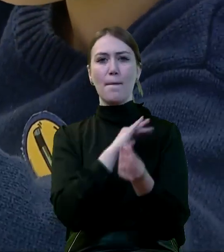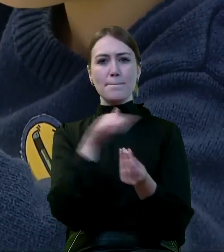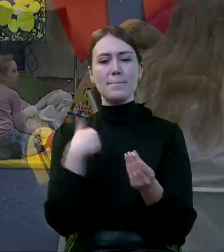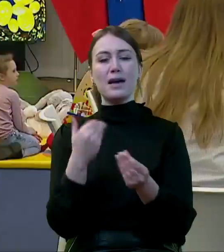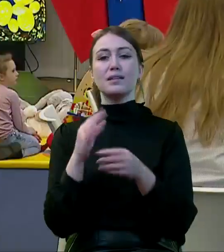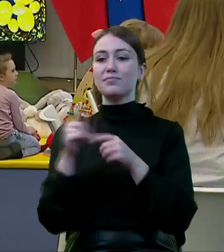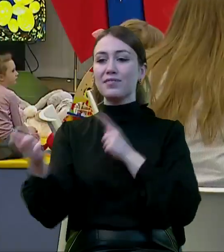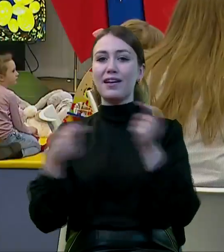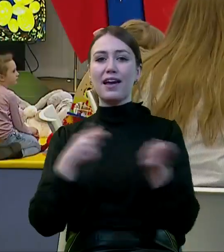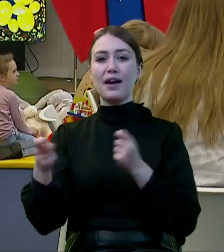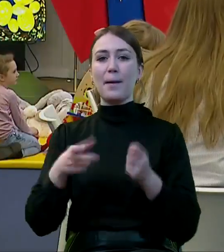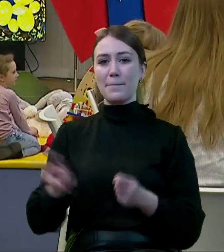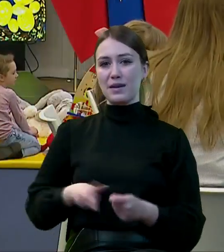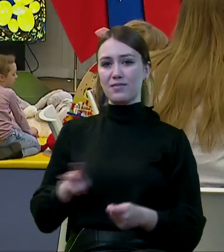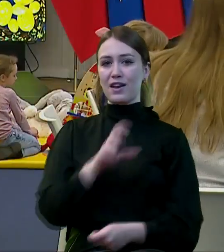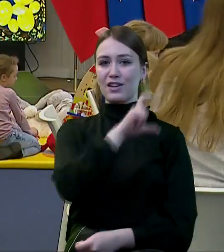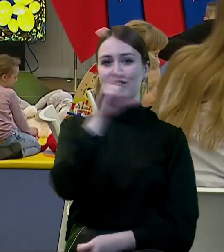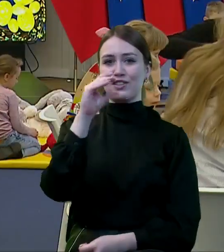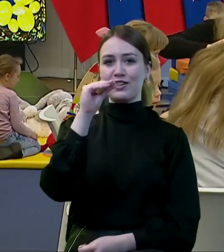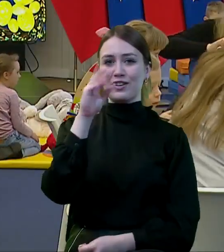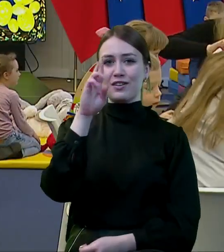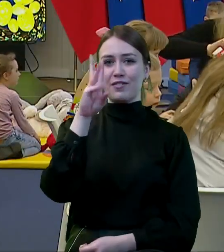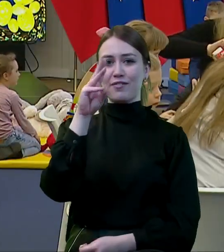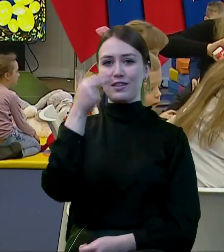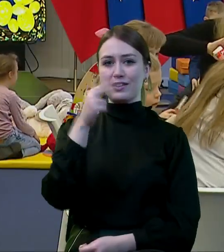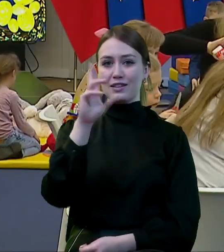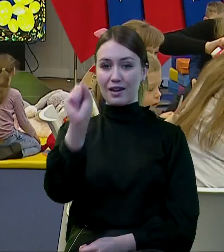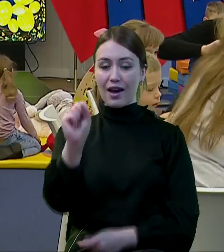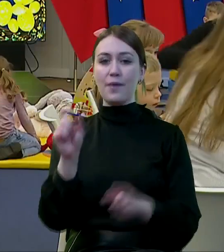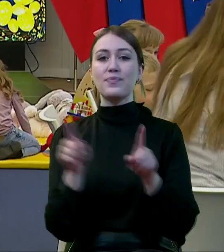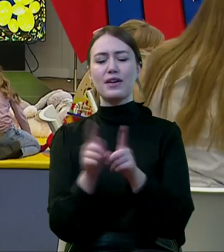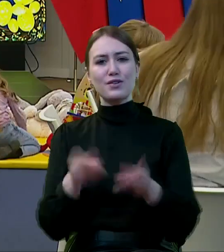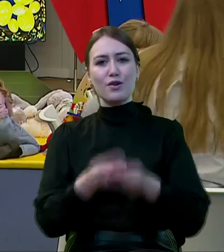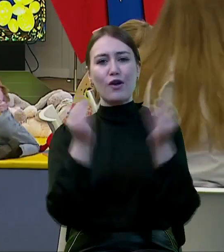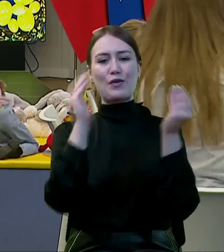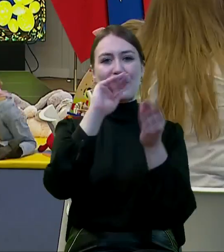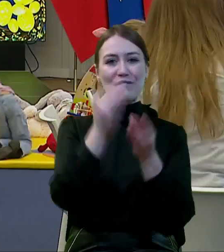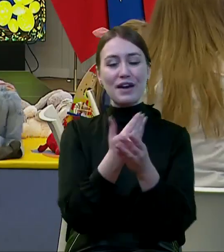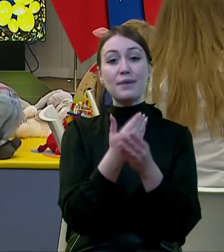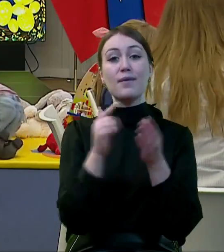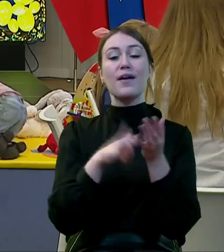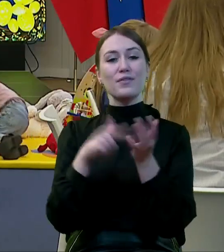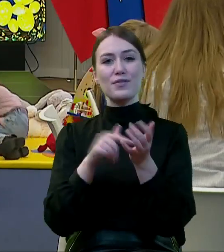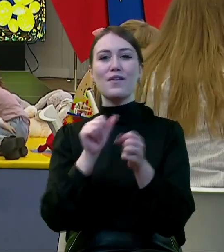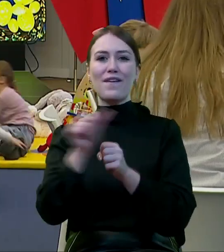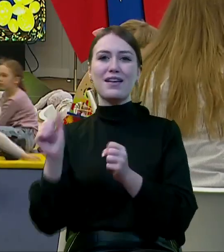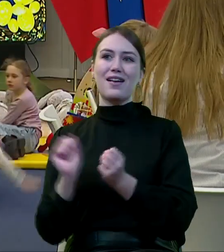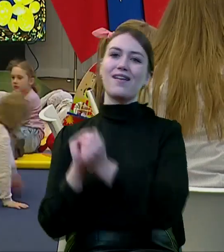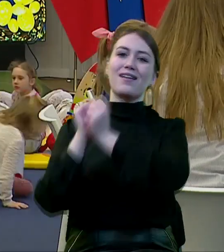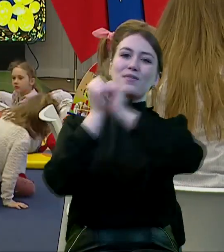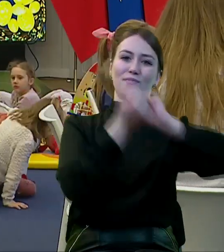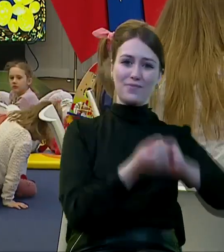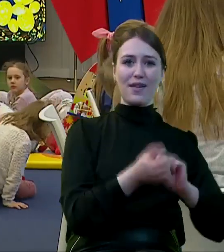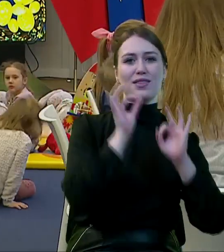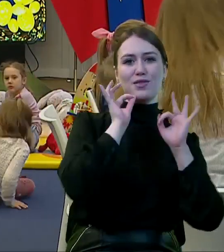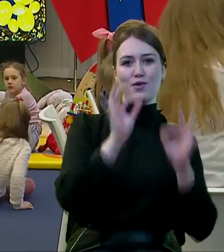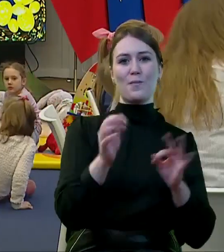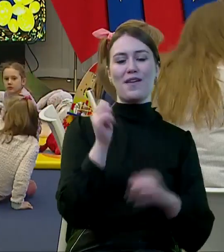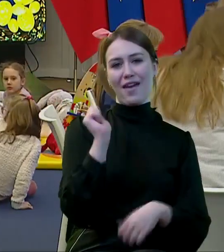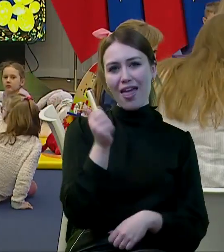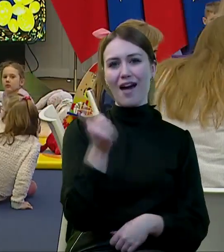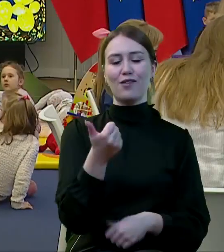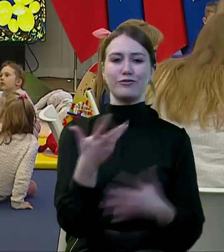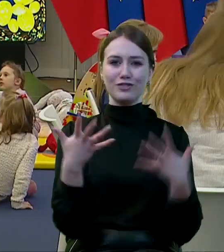kieruje pani minister Anita Czerwińska, rozwój tych firm przede wszystkim przekłada się na dobrą